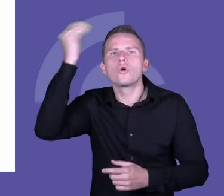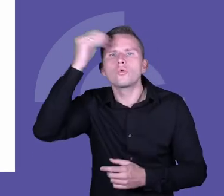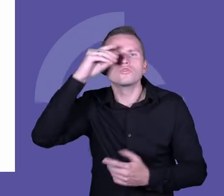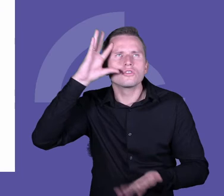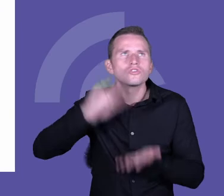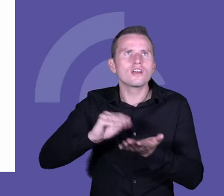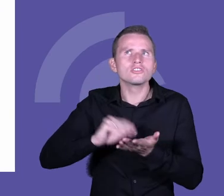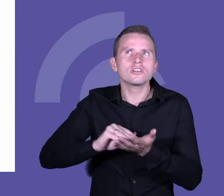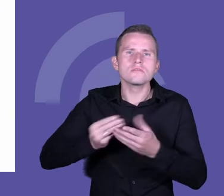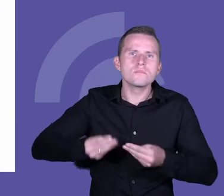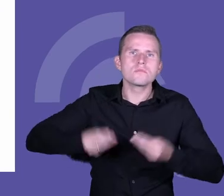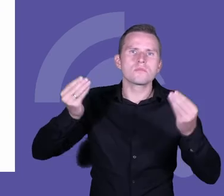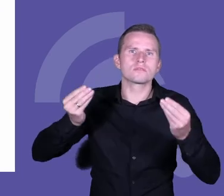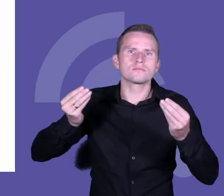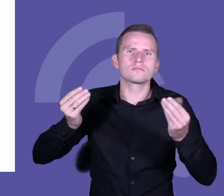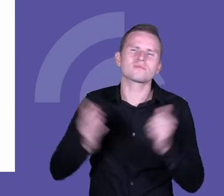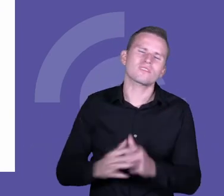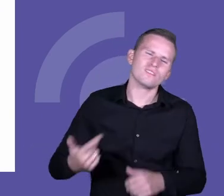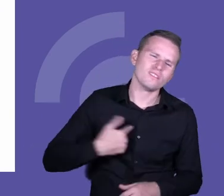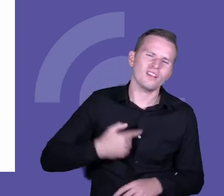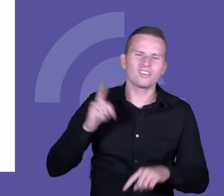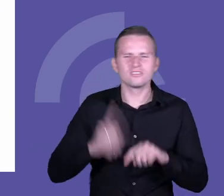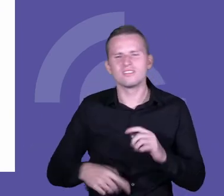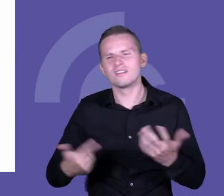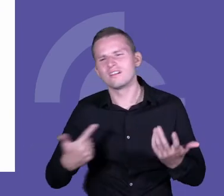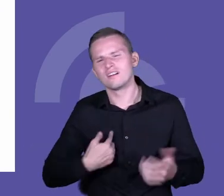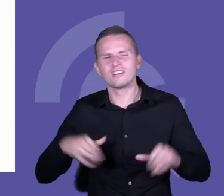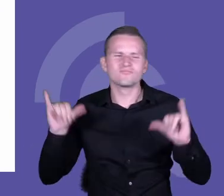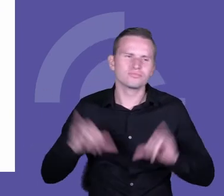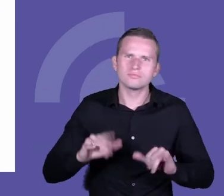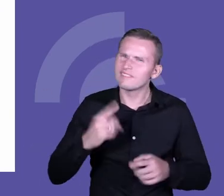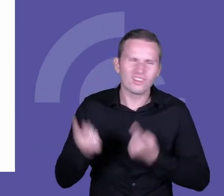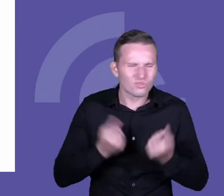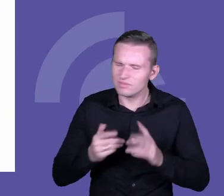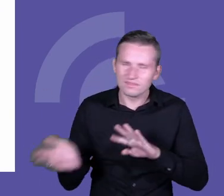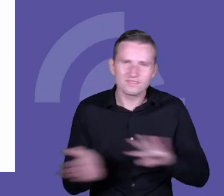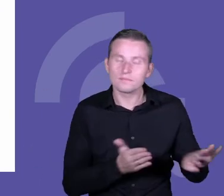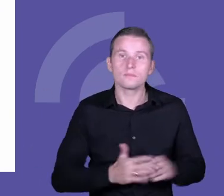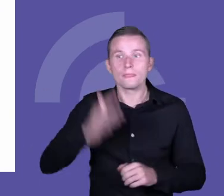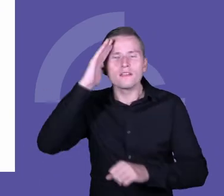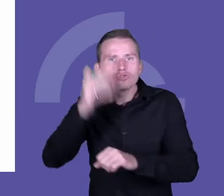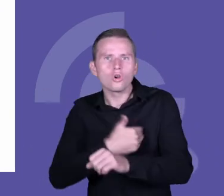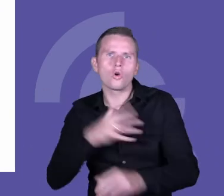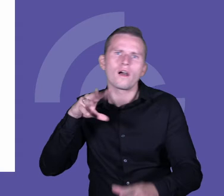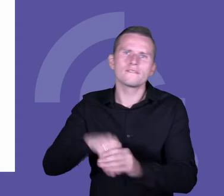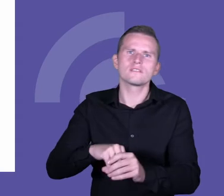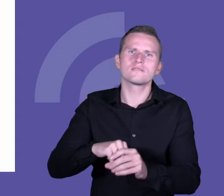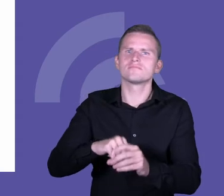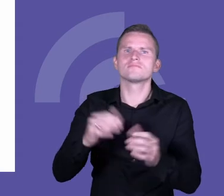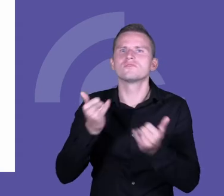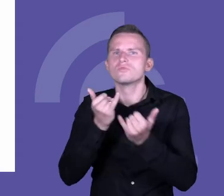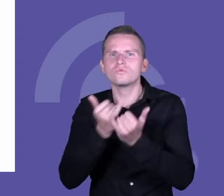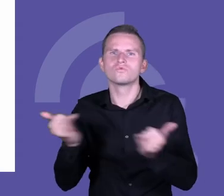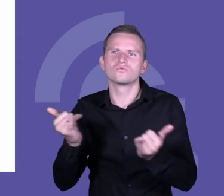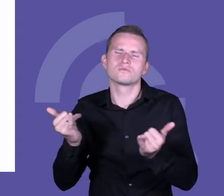biczować. Ja oczywiście być może troszeczkę upraszczam, bo sytuacje w szkołach, w relacji z organem prowadzącym bywają